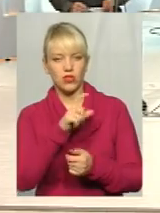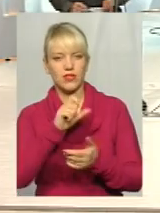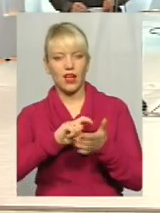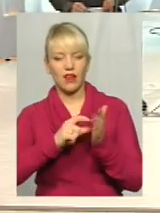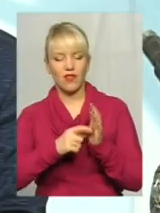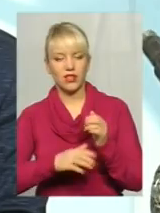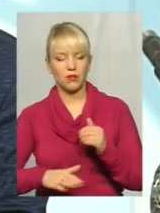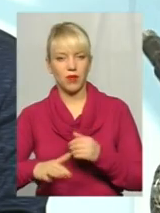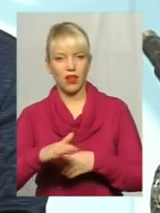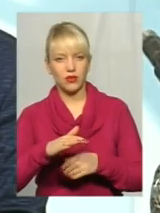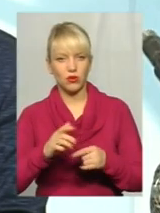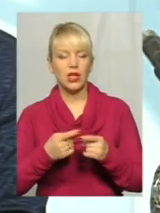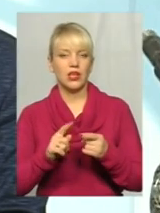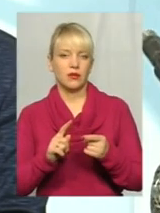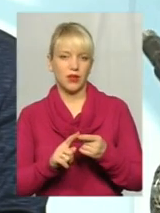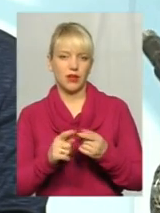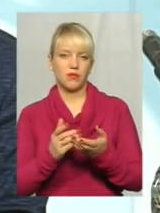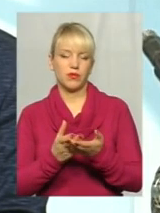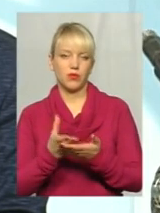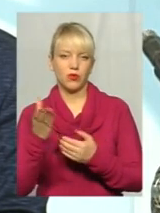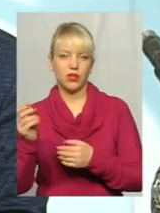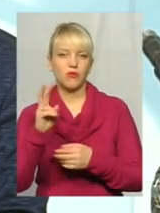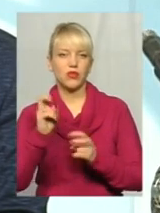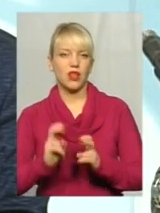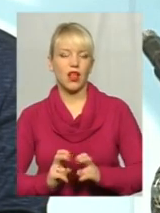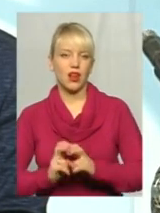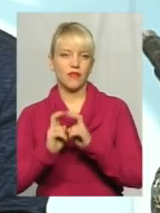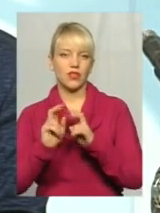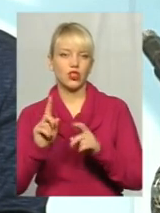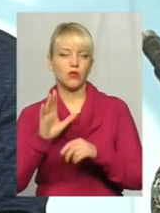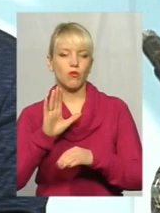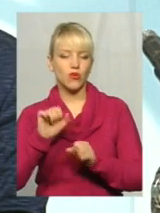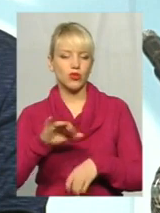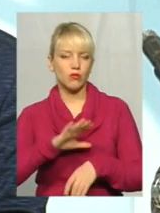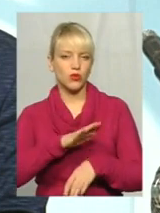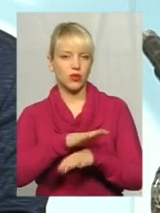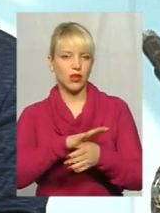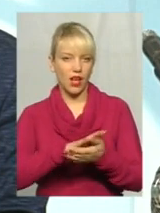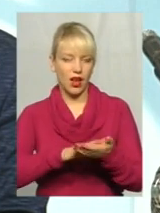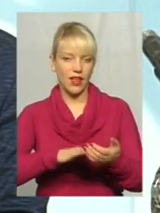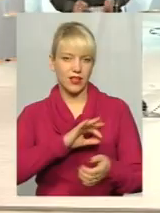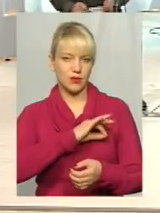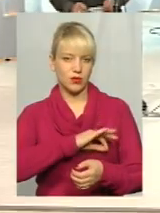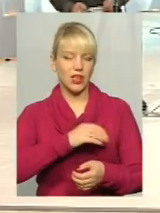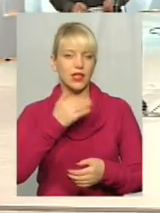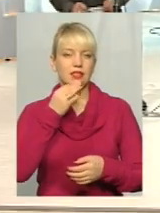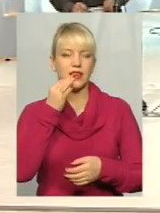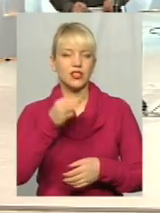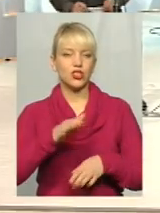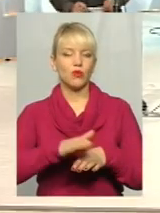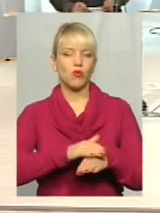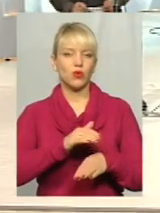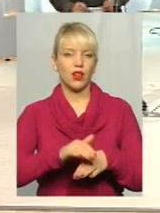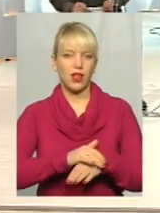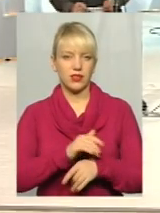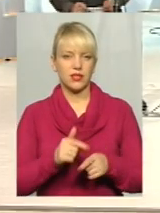належно експлуатувати дані ліфти. Скажіть, будь ласка, пане Олександре, а от